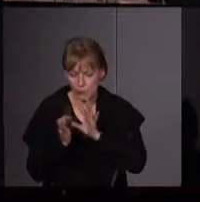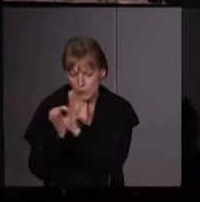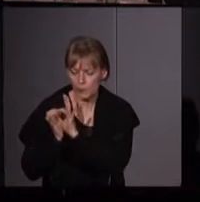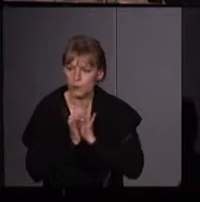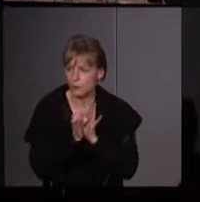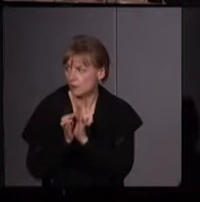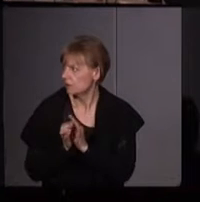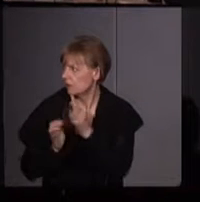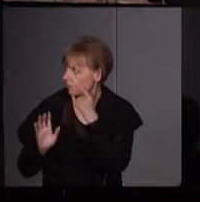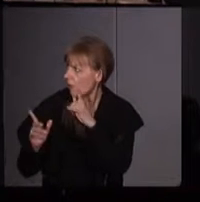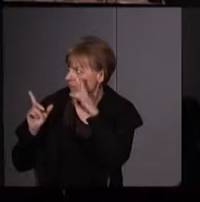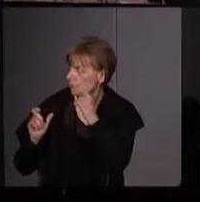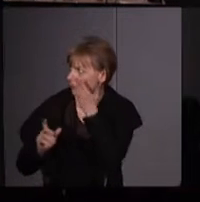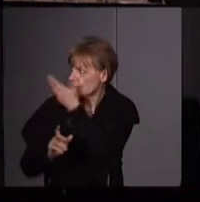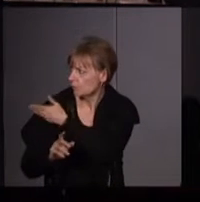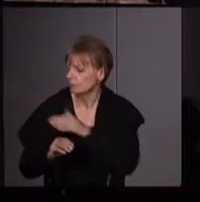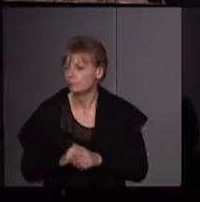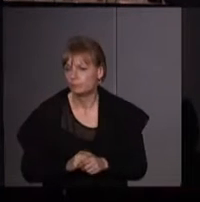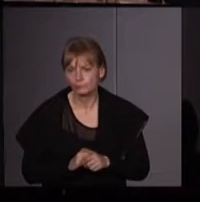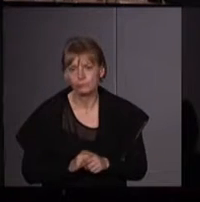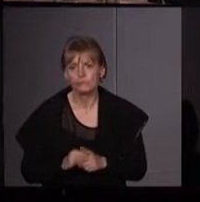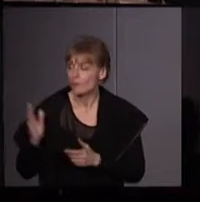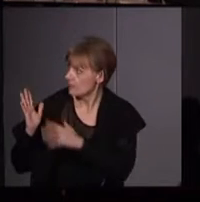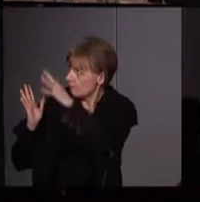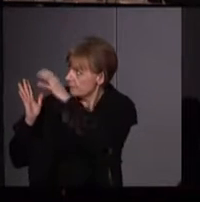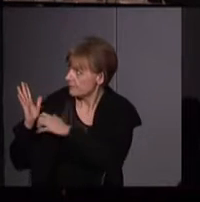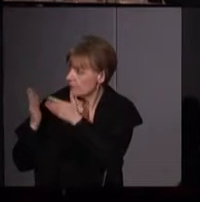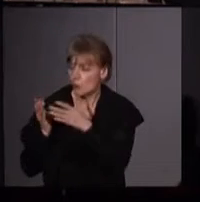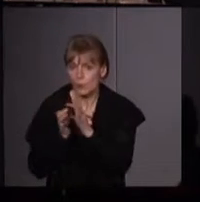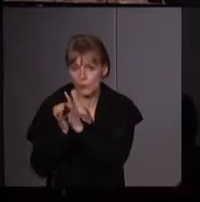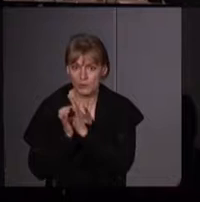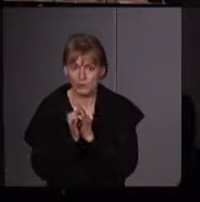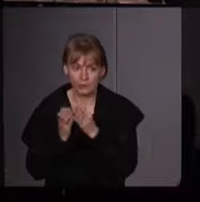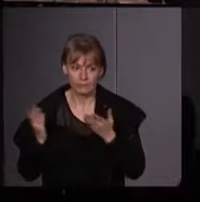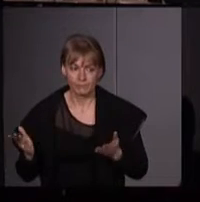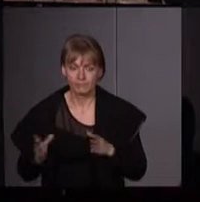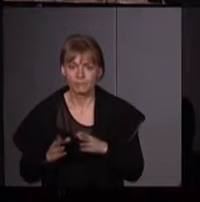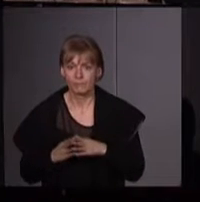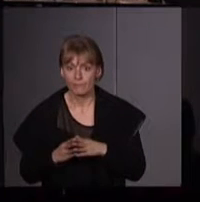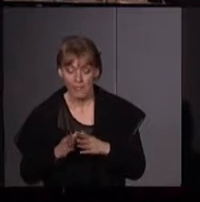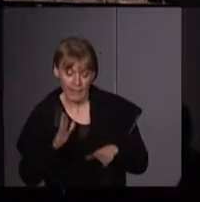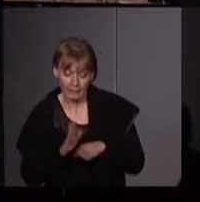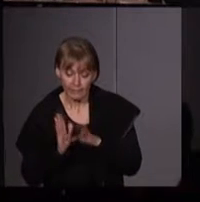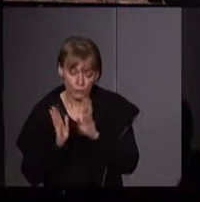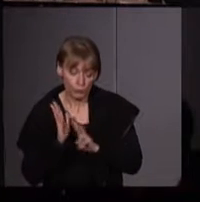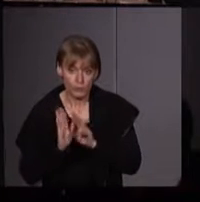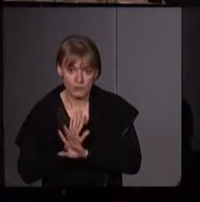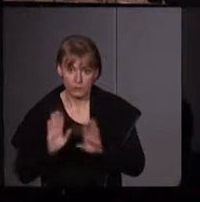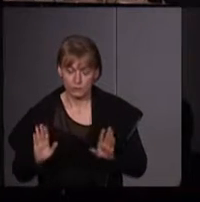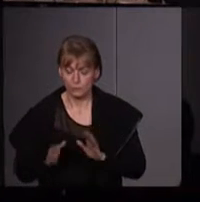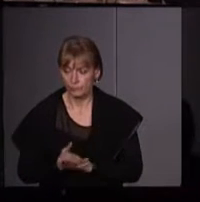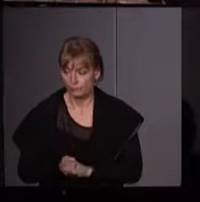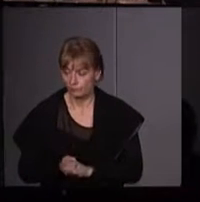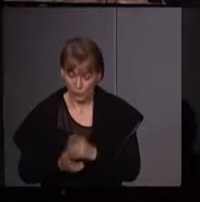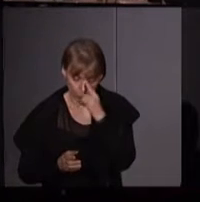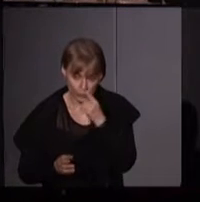Donc, ici, on a quelques photos de l'encerclement et ça, c'est le Unity Statement. Et je vais vous lire juste le début. Donc,